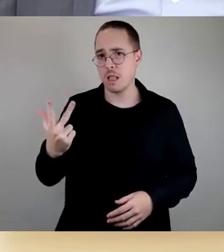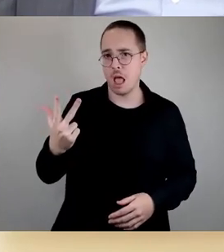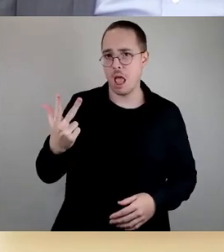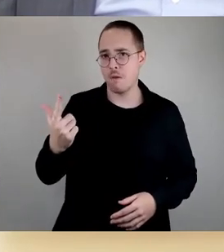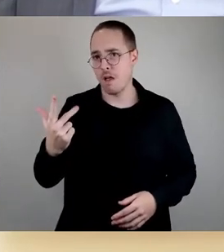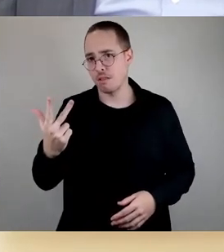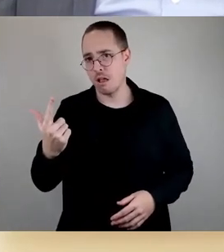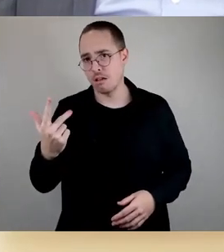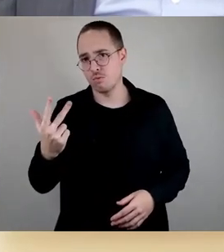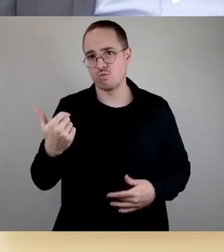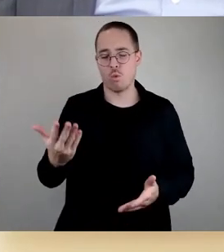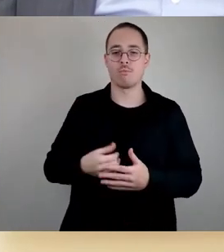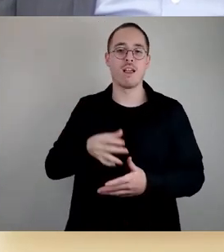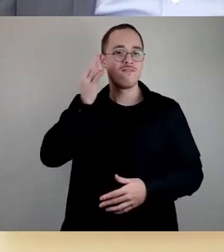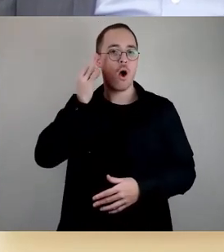Holowenko und dann Herr Schmidt.